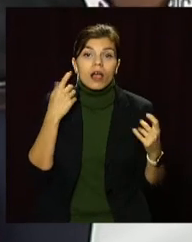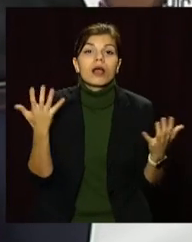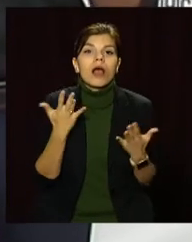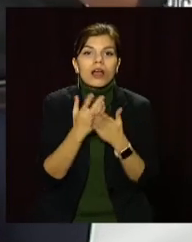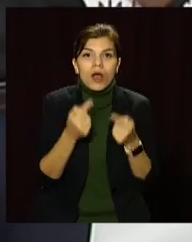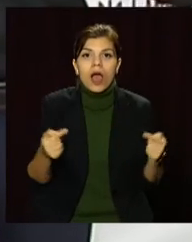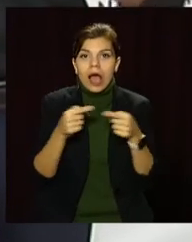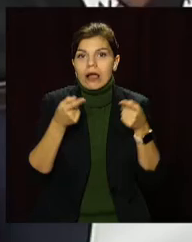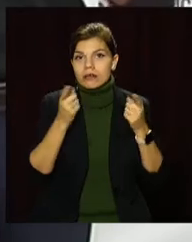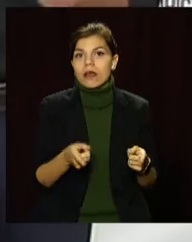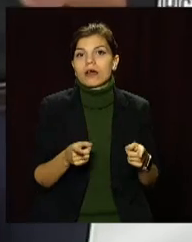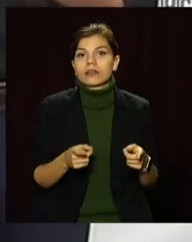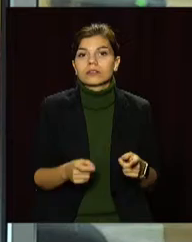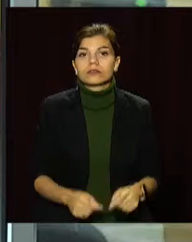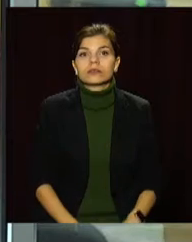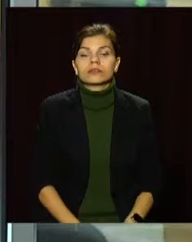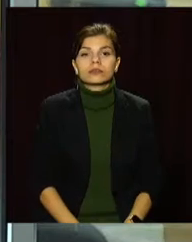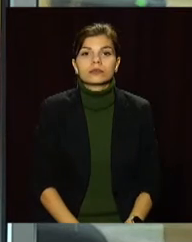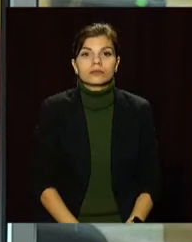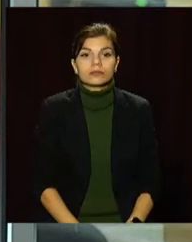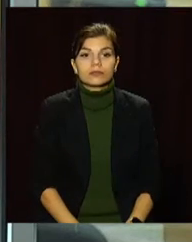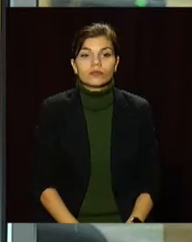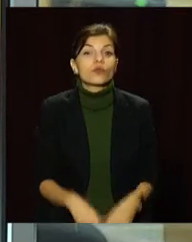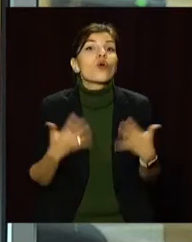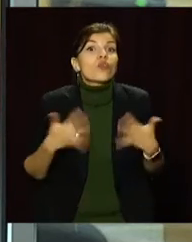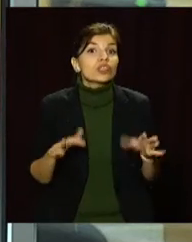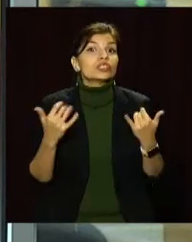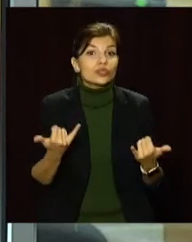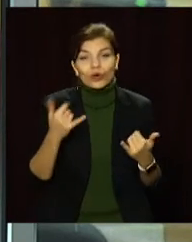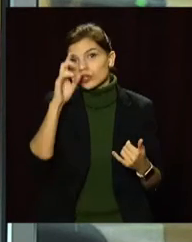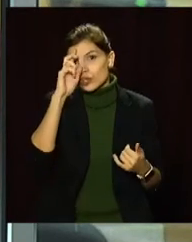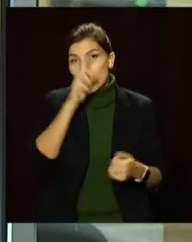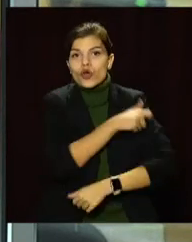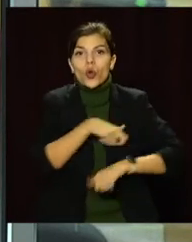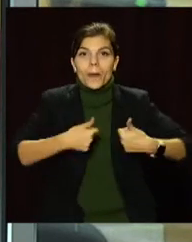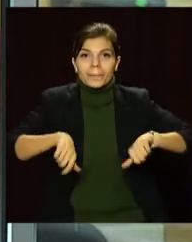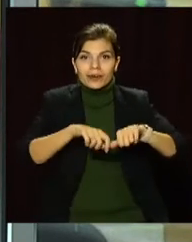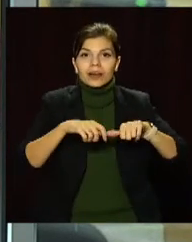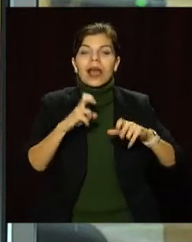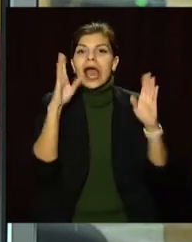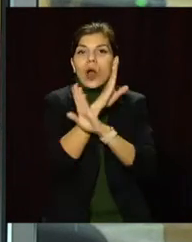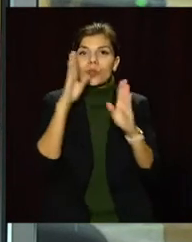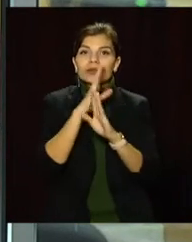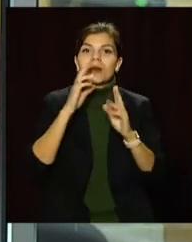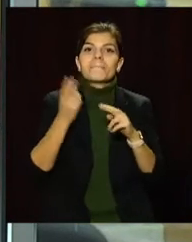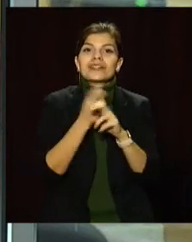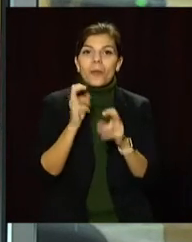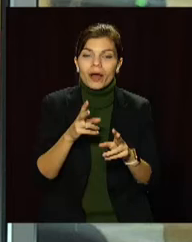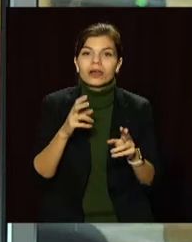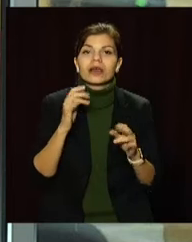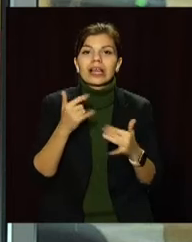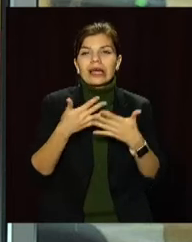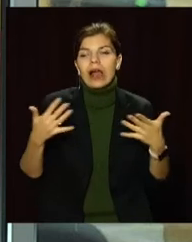яка відповідає дійсності. Вже сьогодні Державна комісія з техногенно-екологічної безпеки та